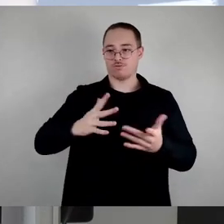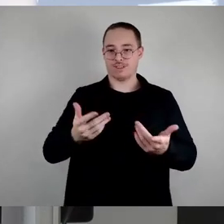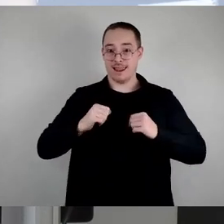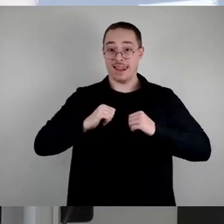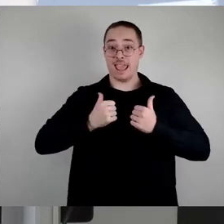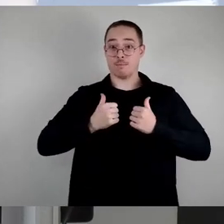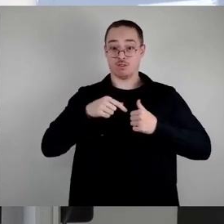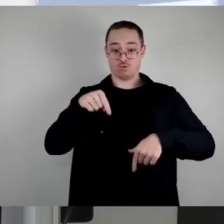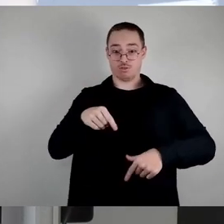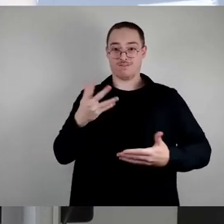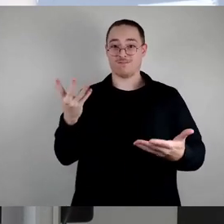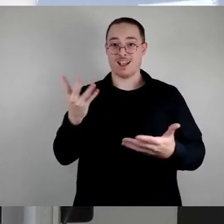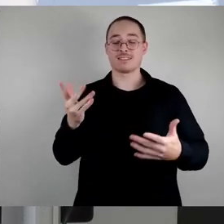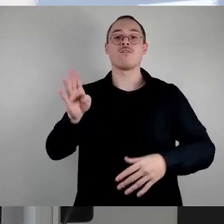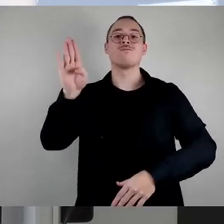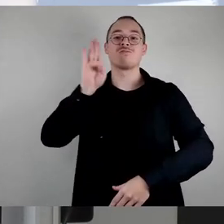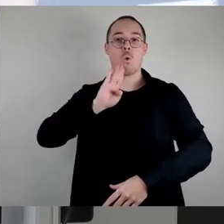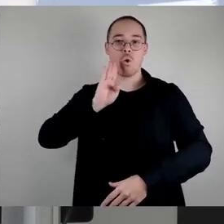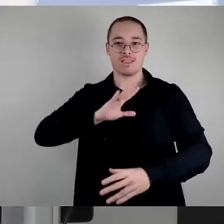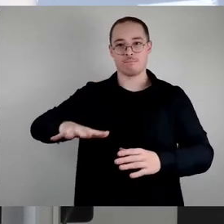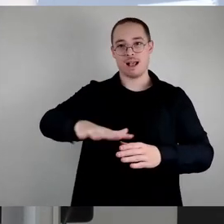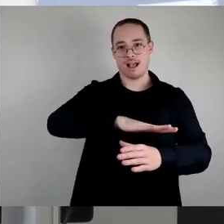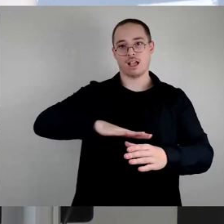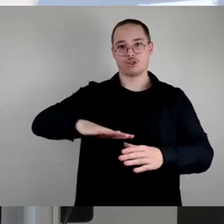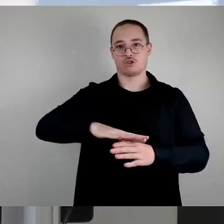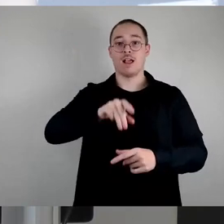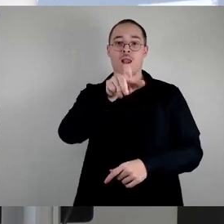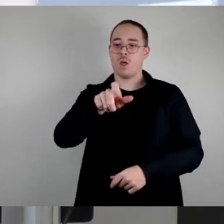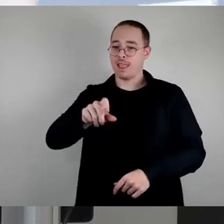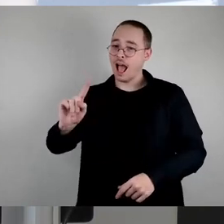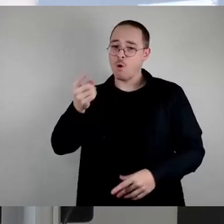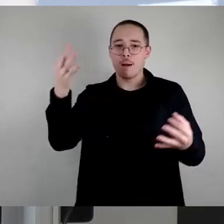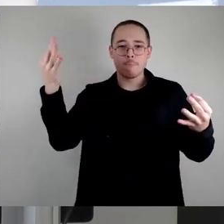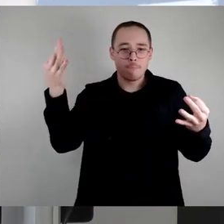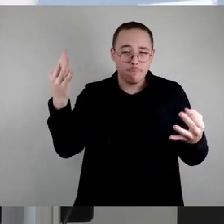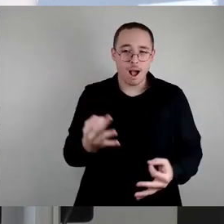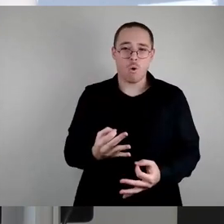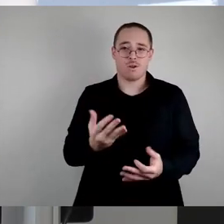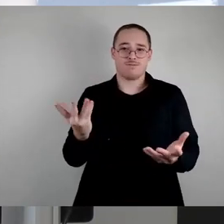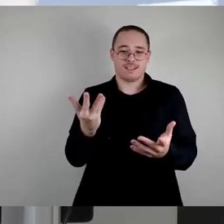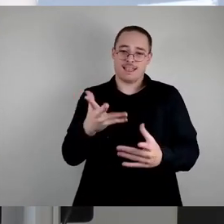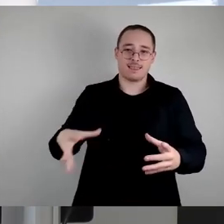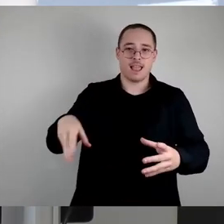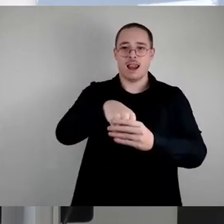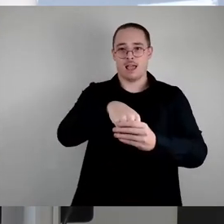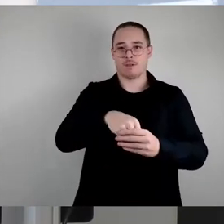Bereich des Wohnens, die Menschen auch einbezogen werden in Entscheidungen.